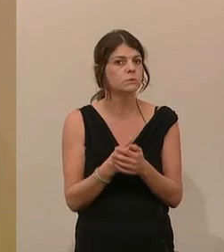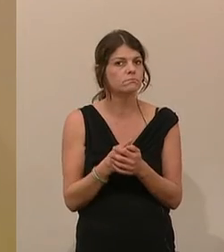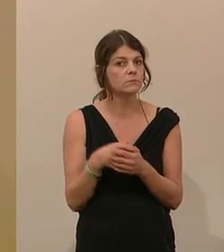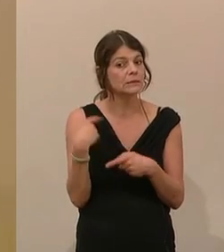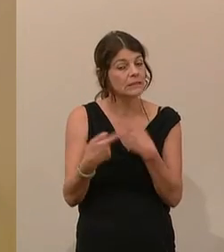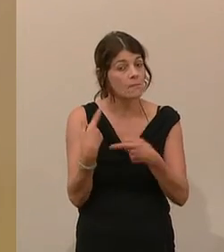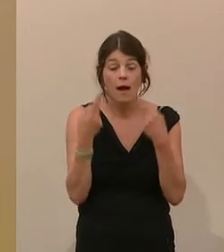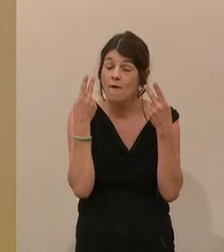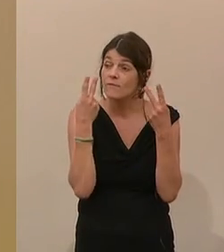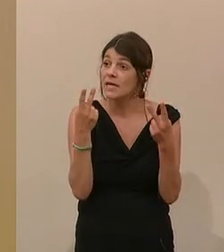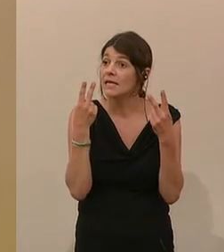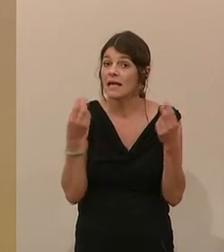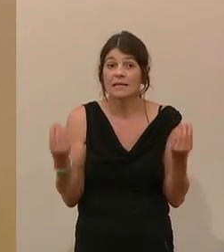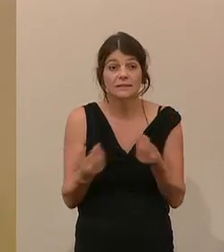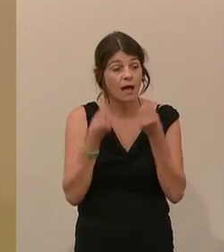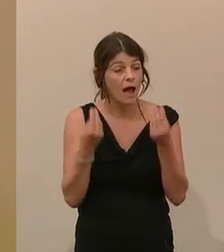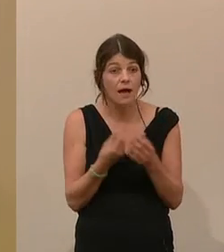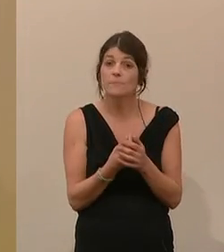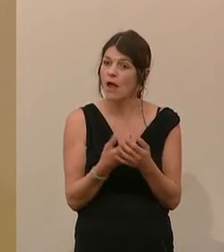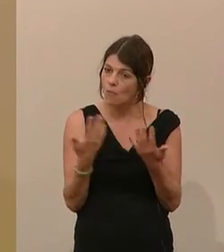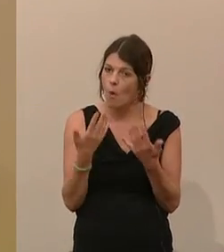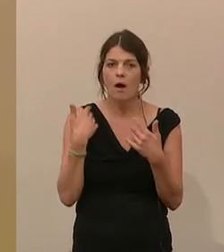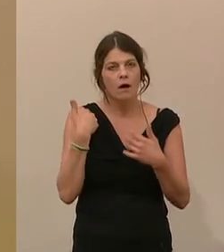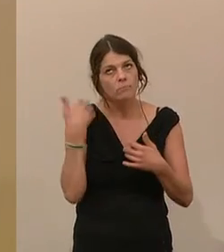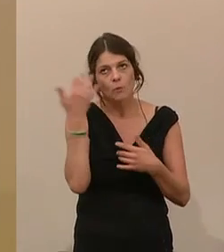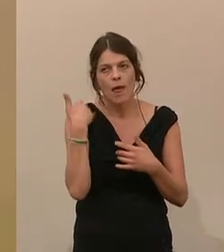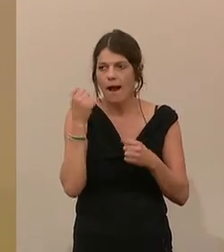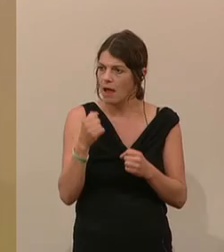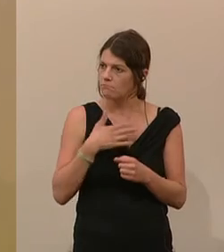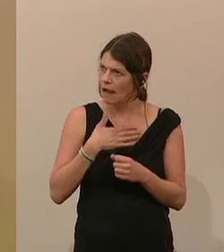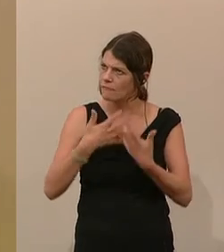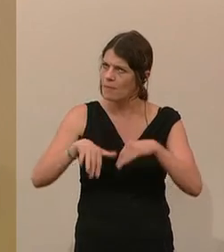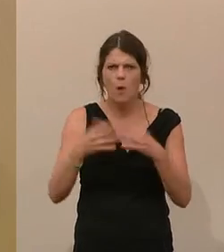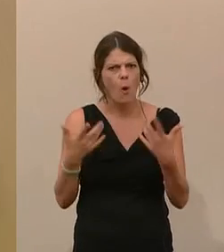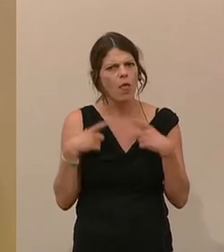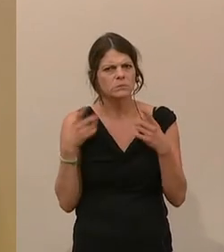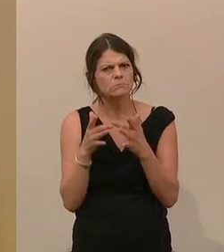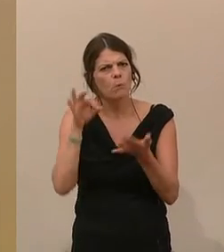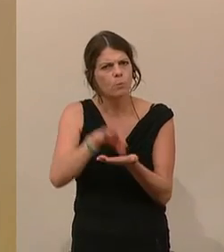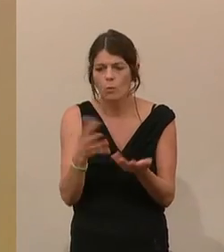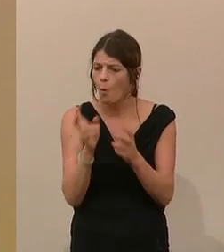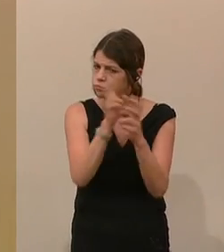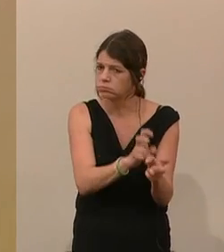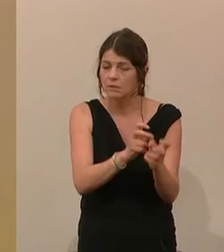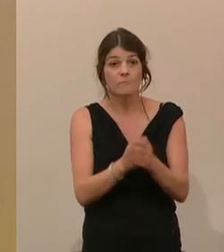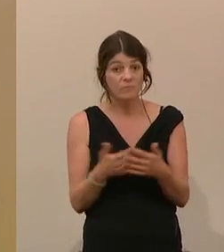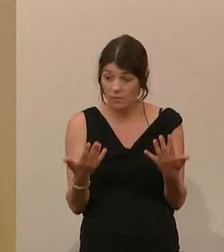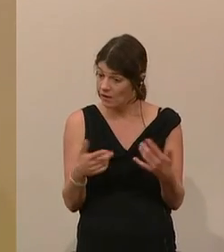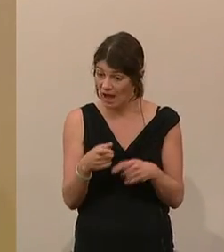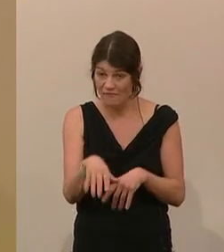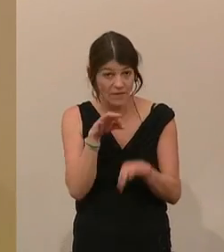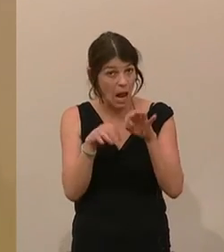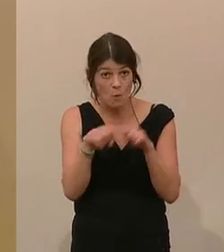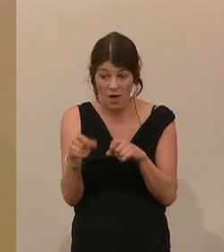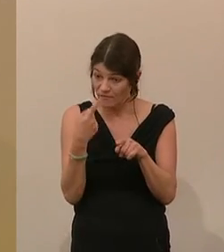ein entscheidendes Kriterium für das Festlegen des Lebensmittelspunktes von Familien. Und dass das Fehlen von Wahlmöglichkeiten